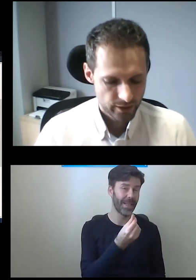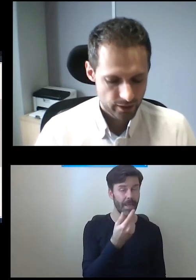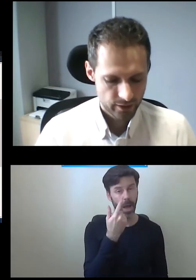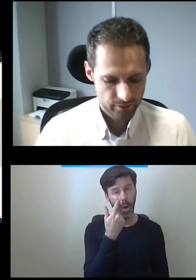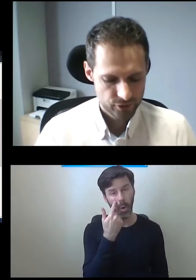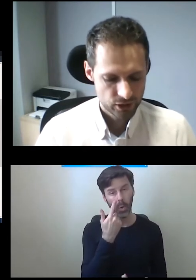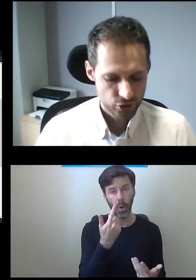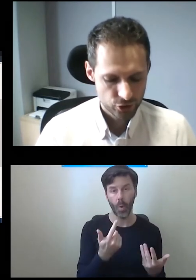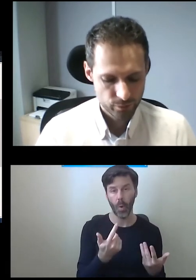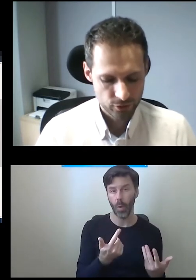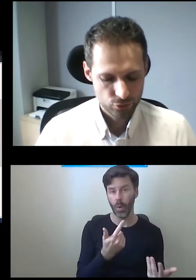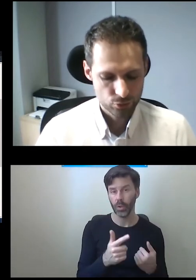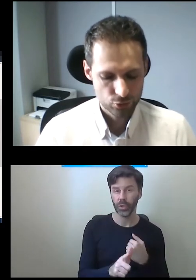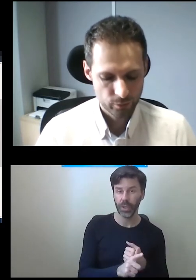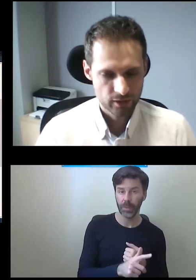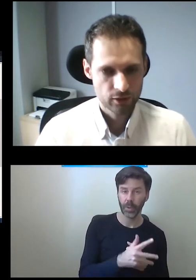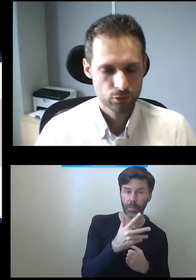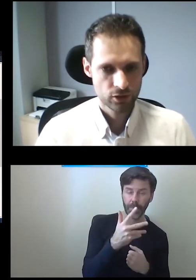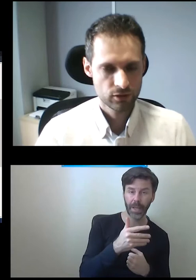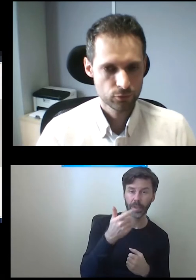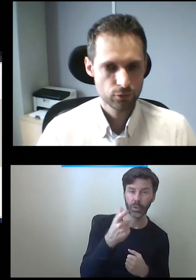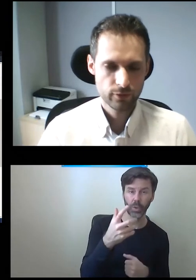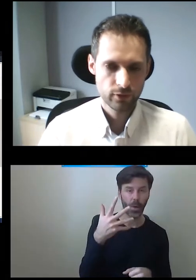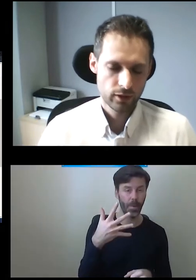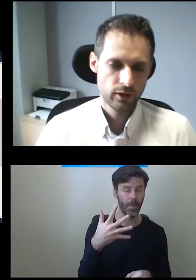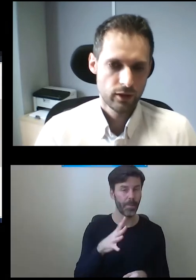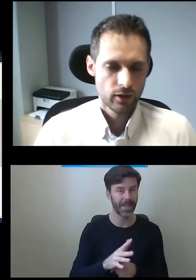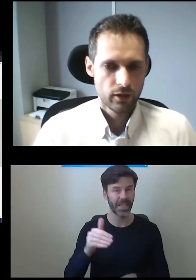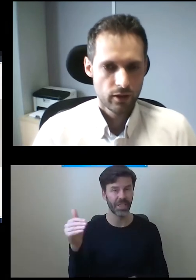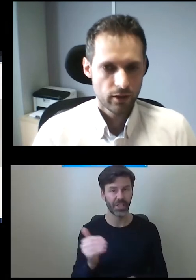75-115 tysięcy funtów,